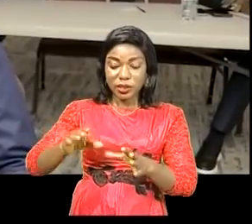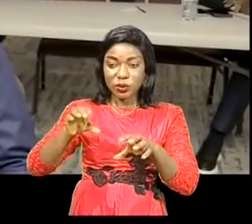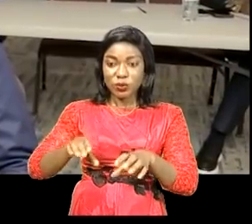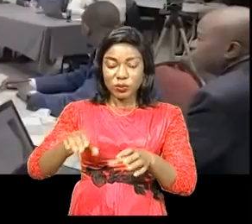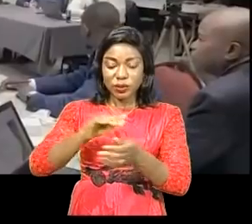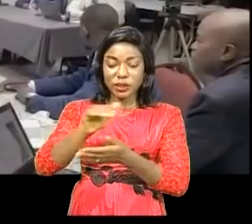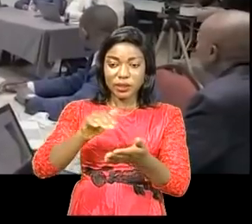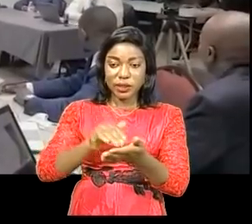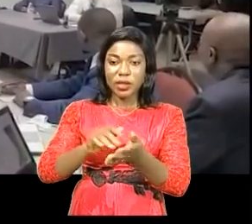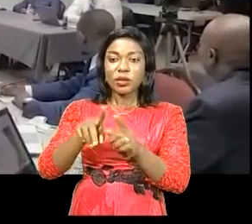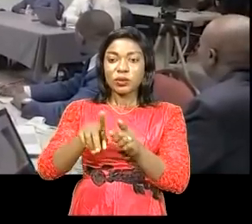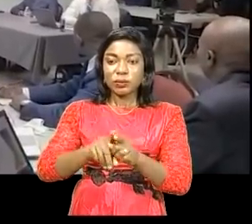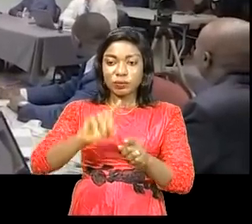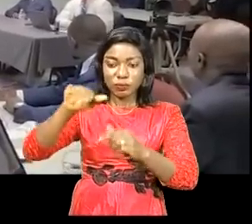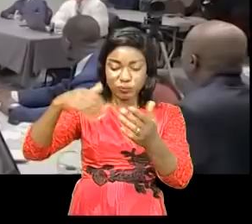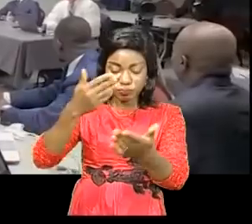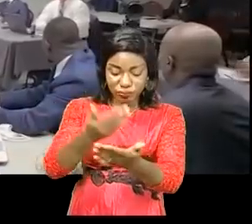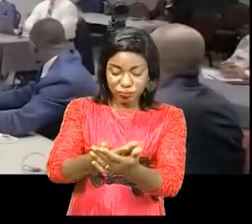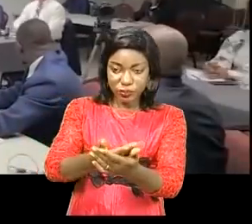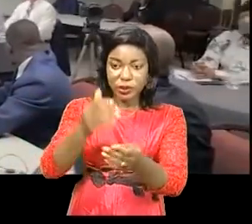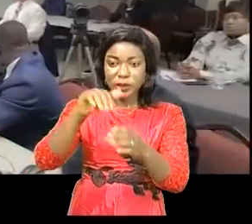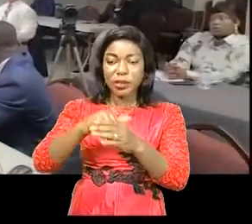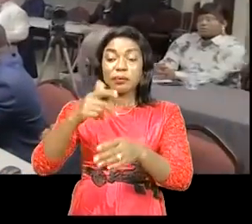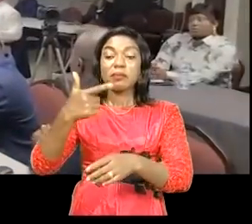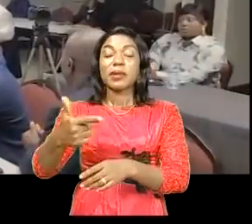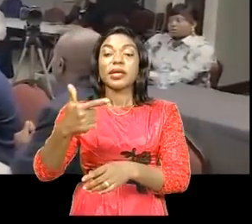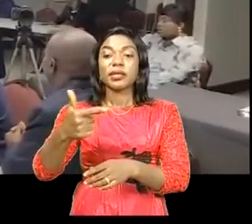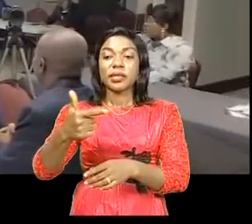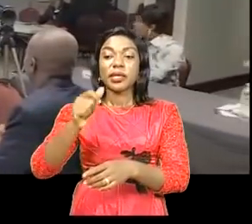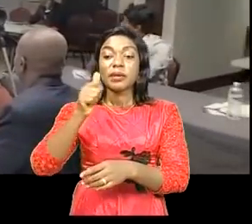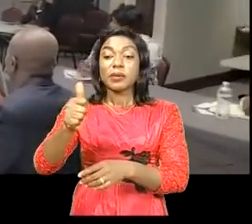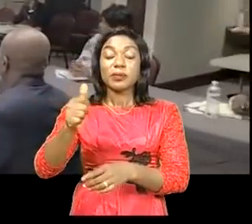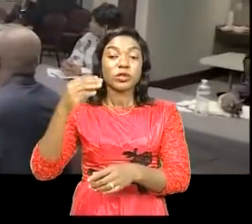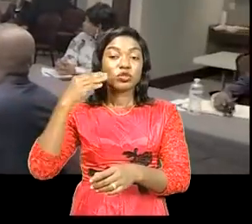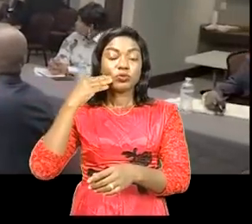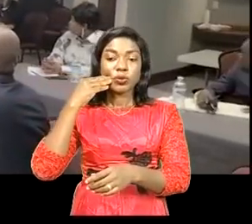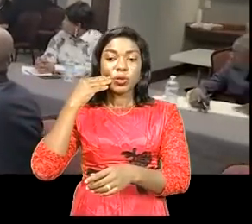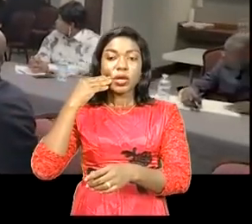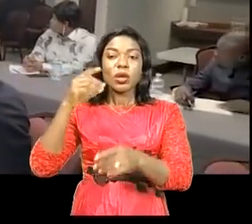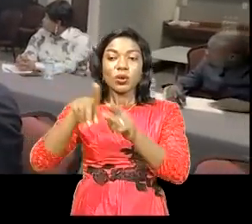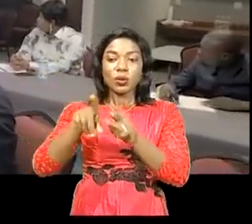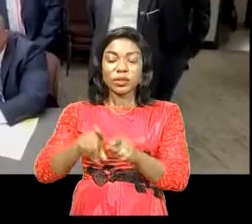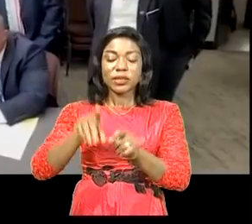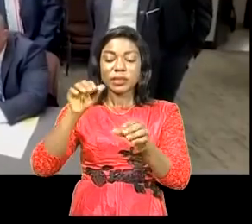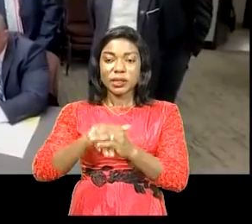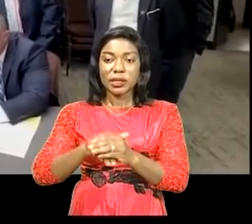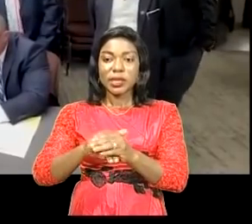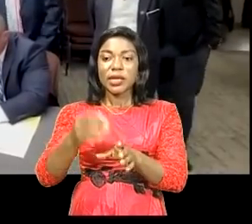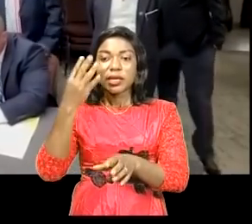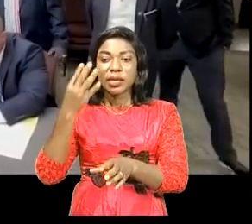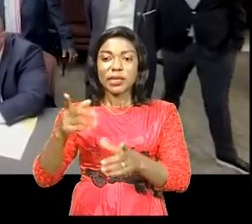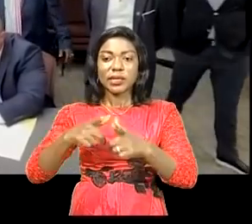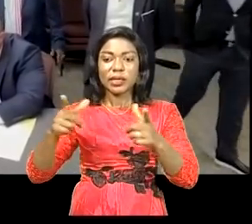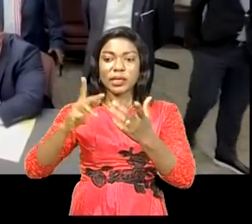Nankoulouki affouler les sols de Joe Biden le mardi 1er juin 2021 dans la soirée avec dans sa gebessière quatre grands